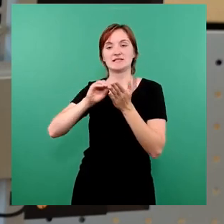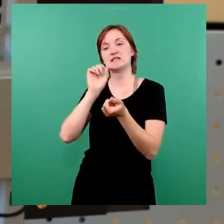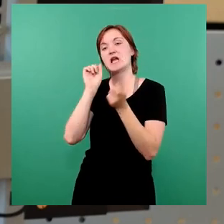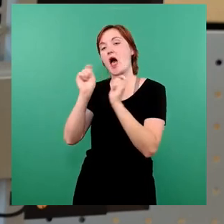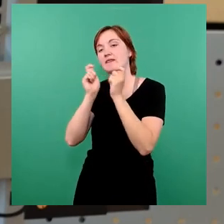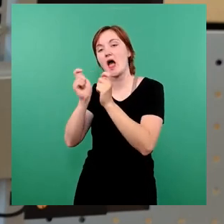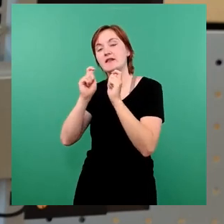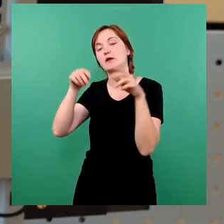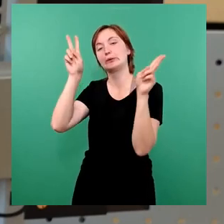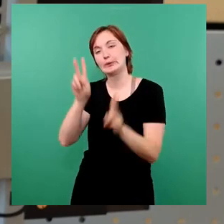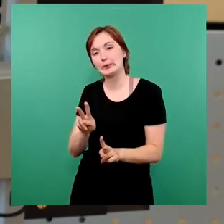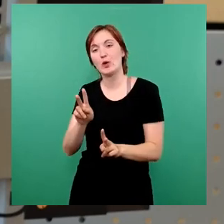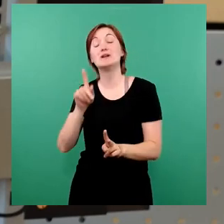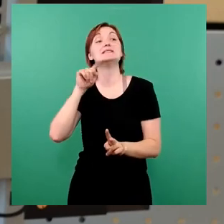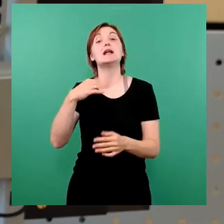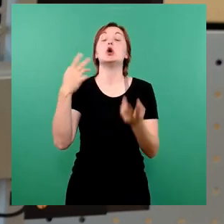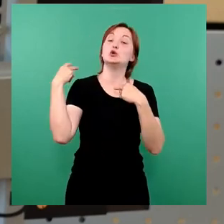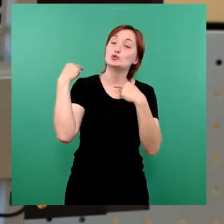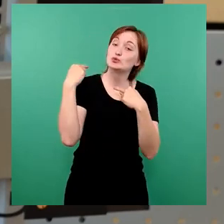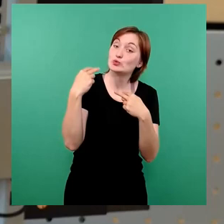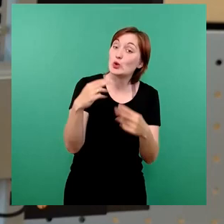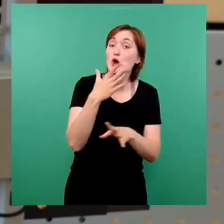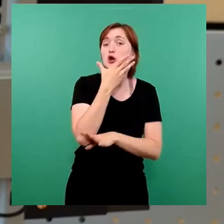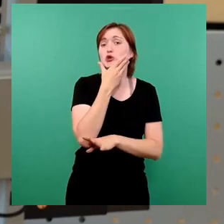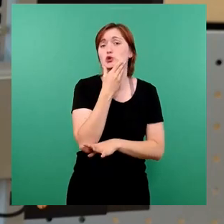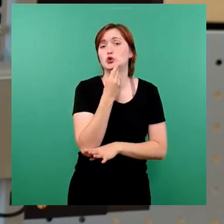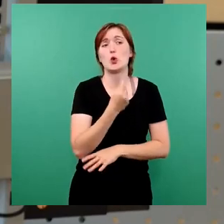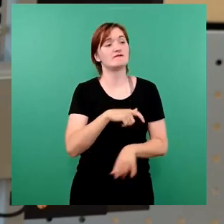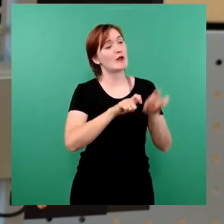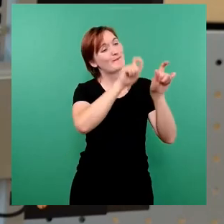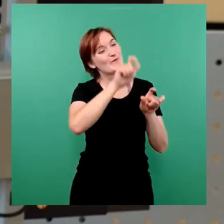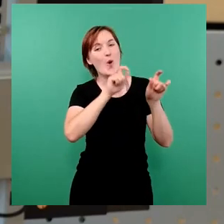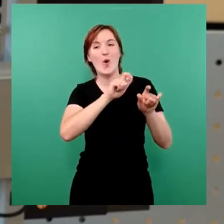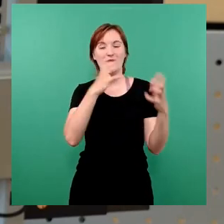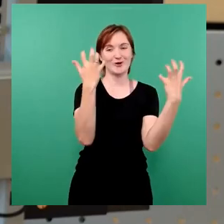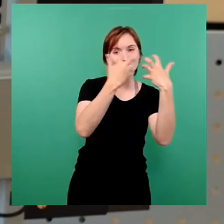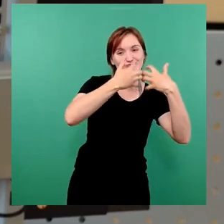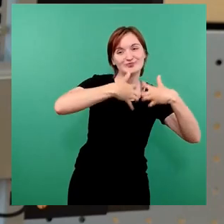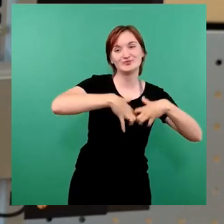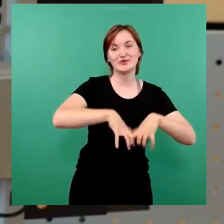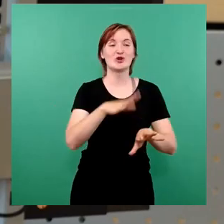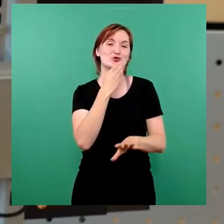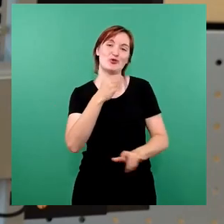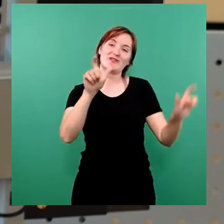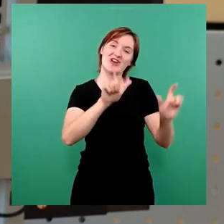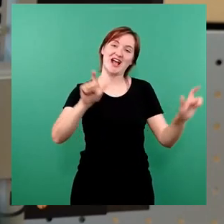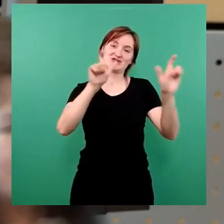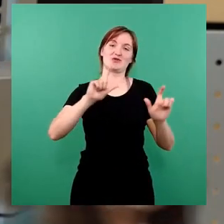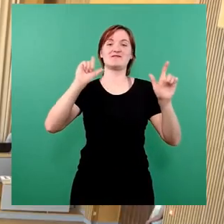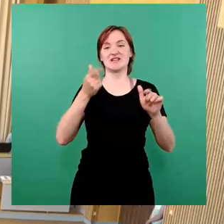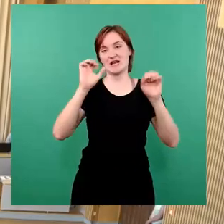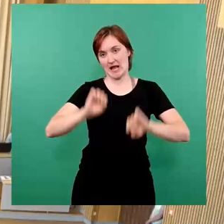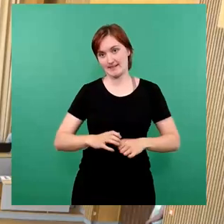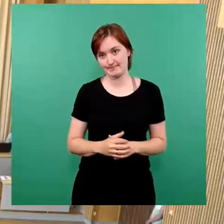bürgerlich-nachbarschaftlichen Glanze und der notwendigen Portion Lametta veranstaltet werden können. Vielen Dank.